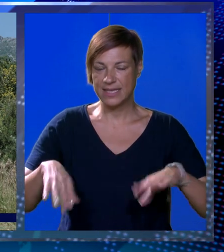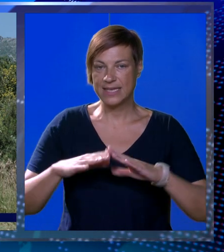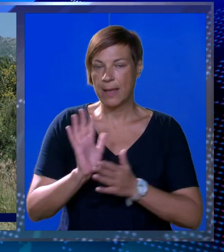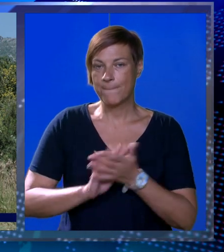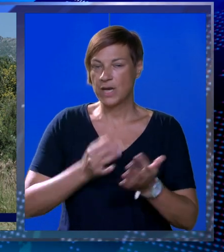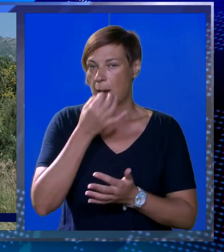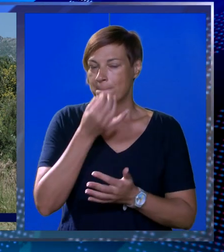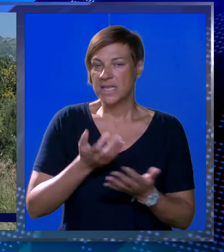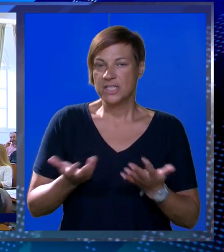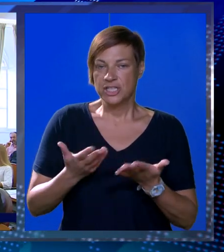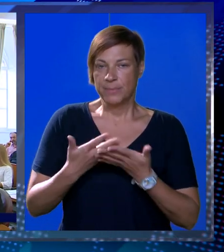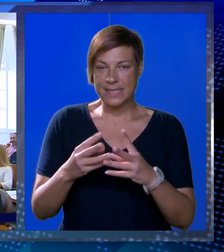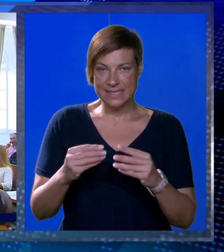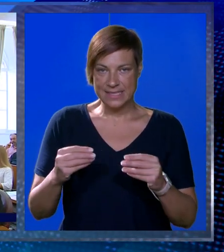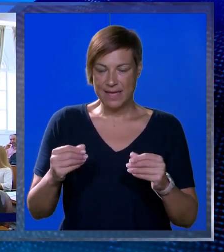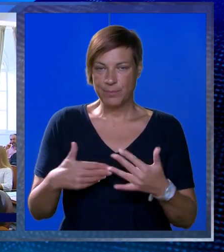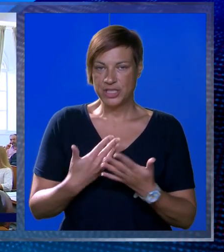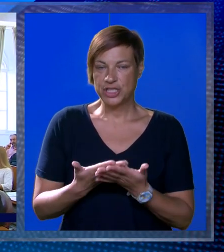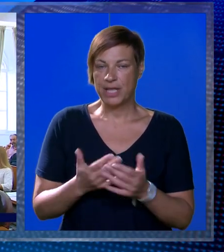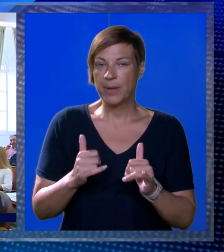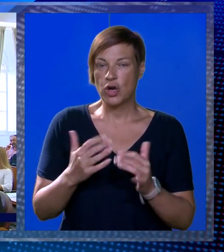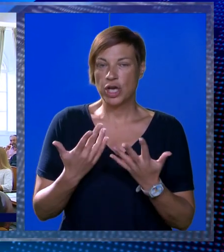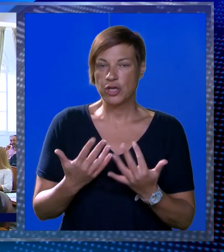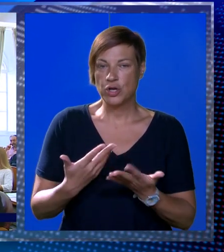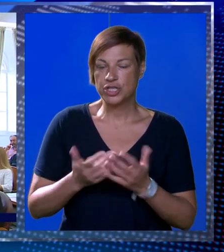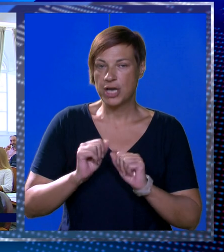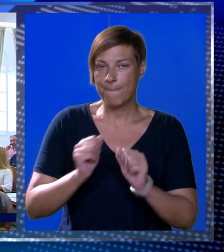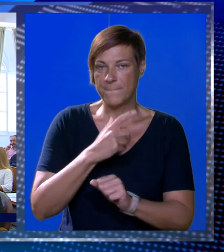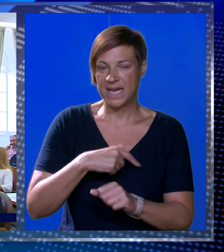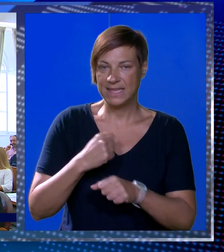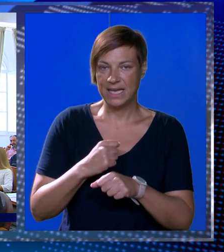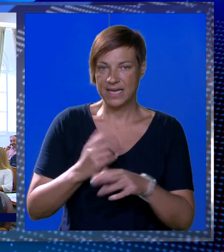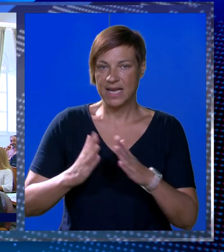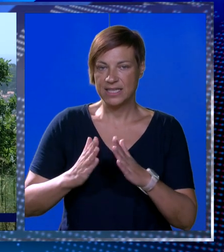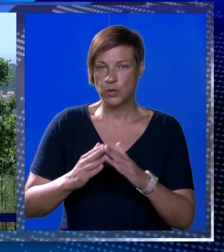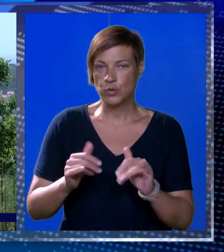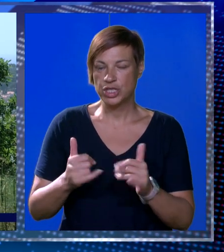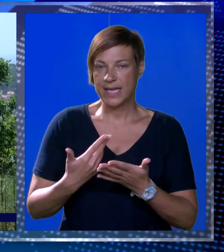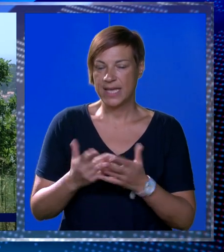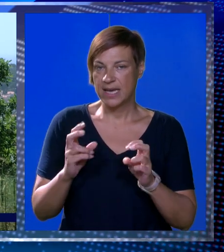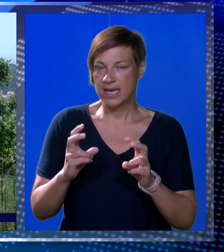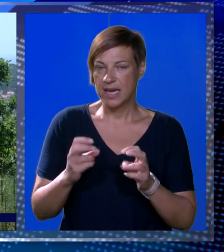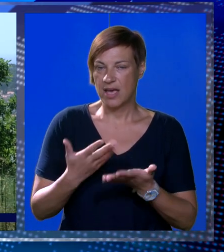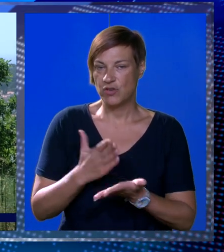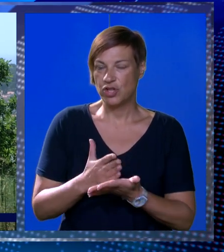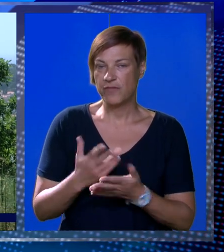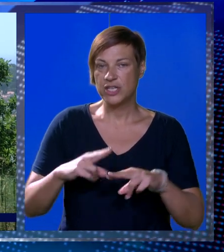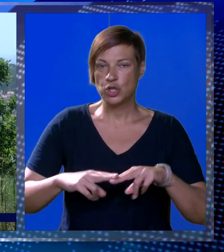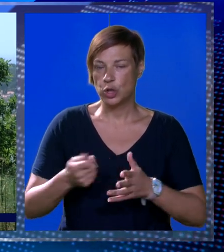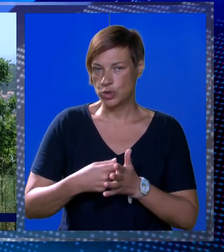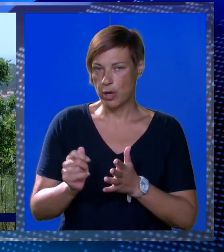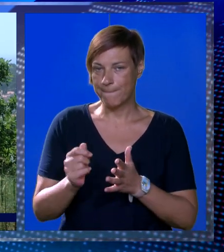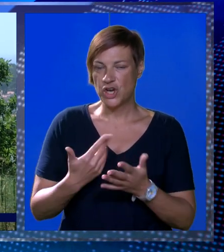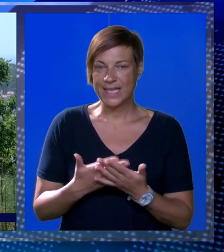sjednici se pokrenulo pitanje što će biti sa zemljištem. To je skoliko će branitelja tamo u istinu graditi kuće jer je navodno dio njih već